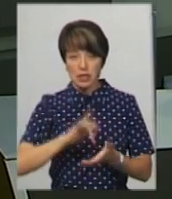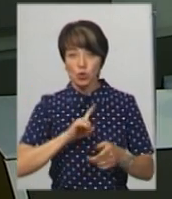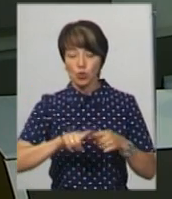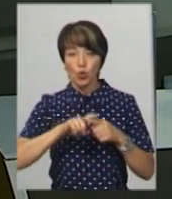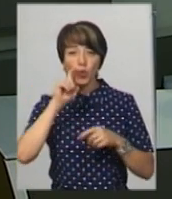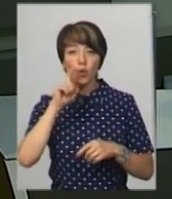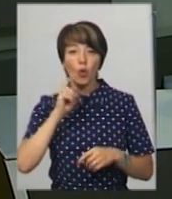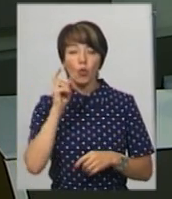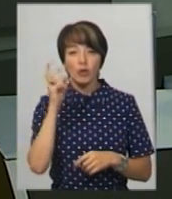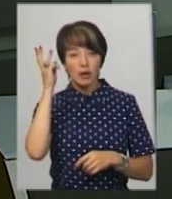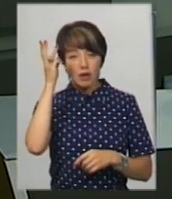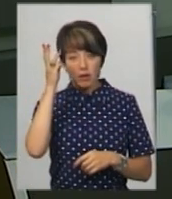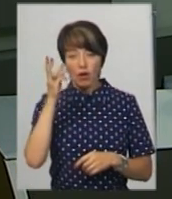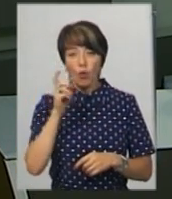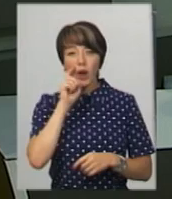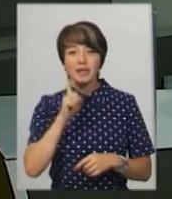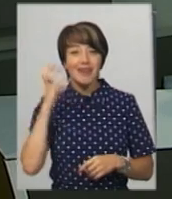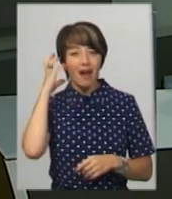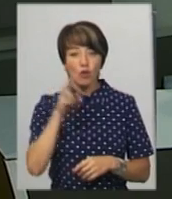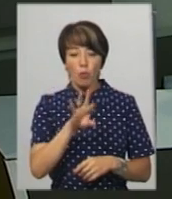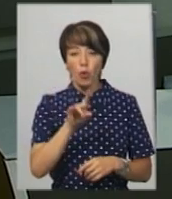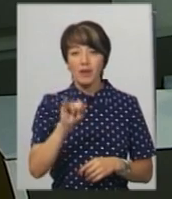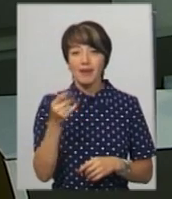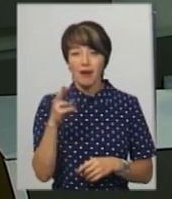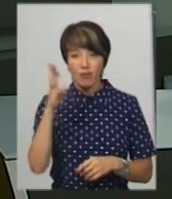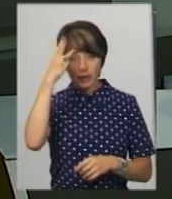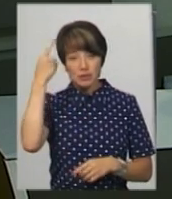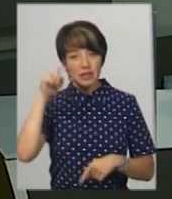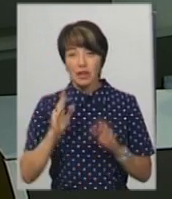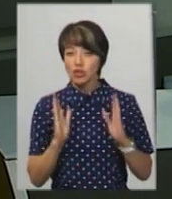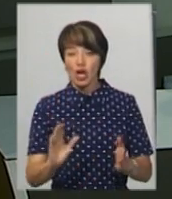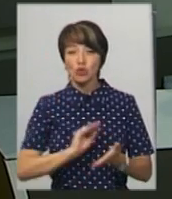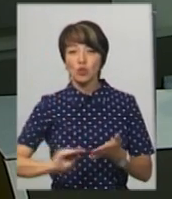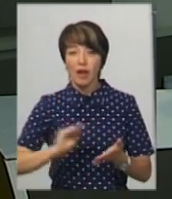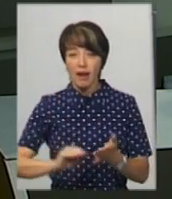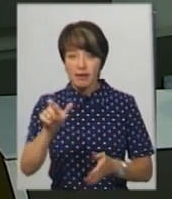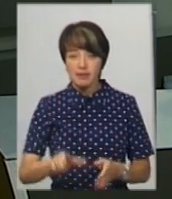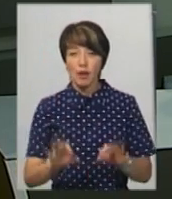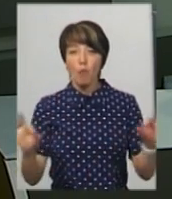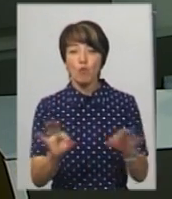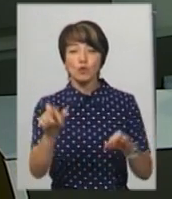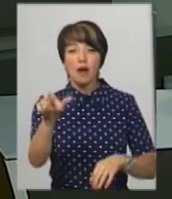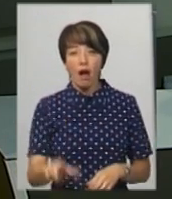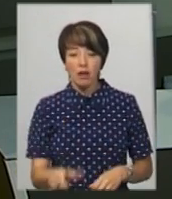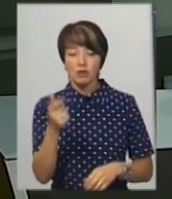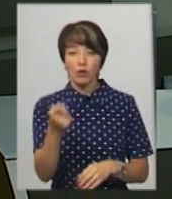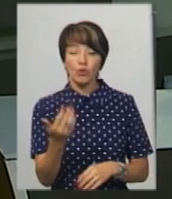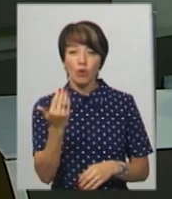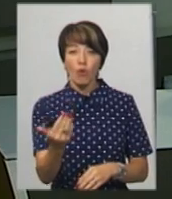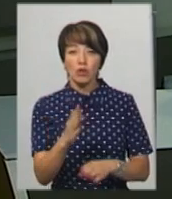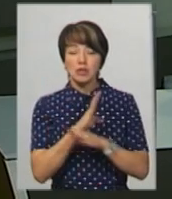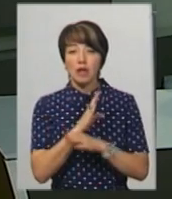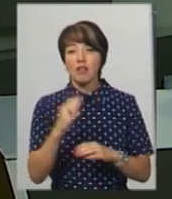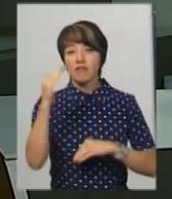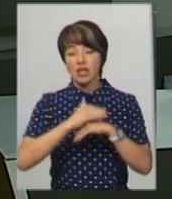ЮАУ «Українське радіоподілля». В Хмельницькому Сергія Дорофієва знали не лише як журналіста, як музиканта. Його не стало ввечері